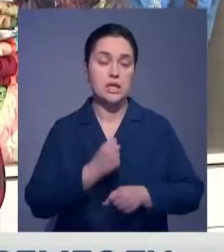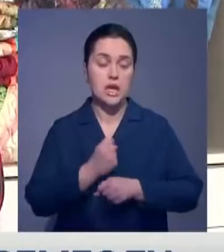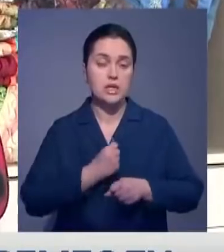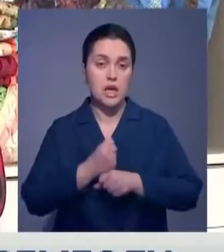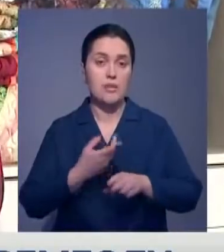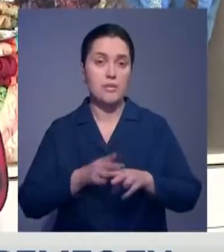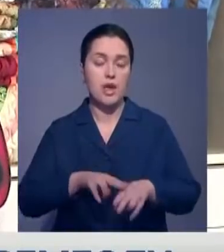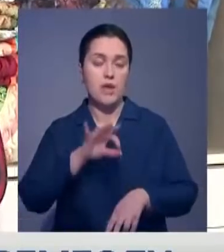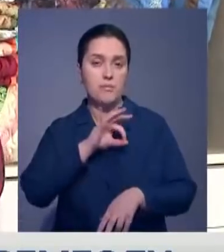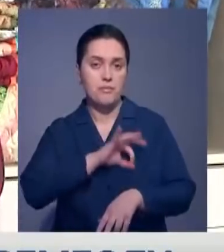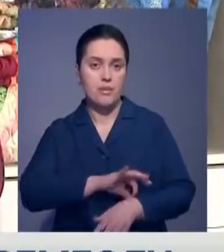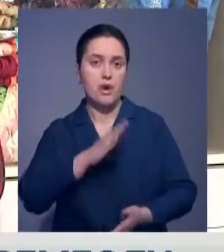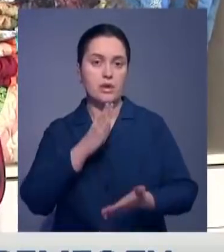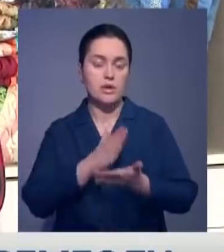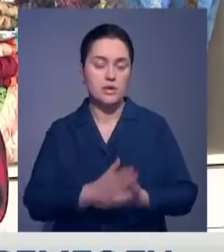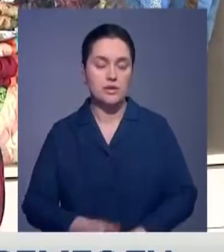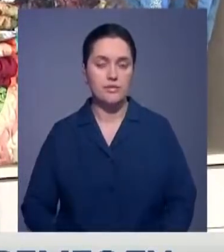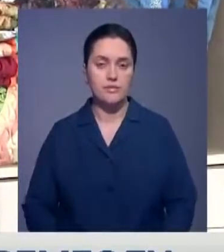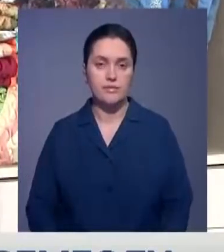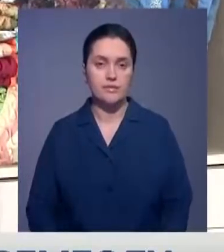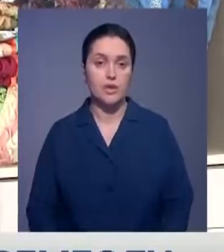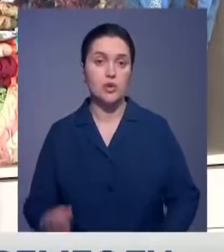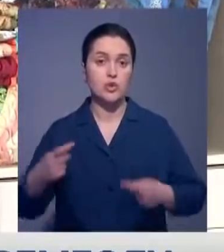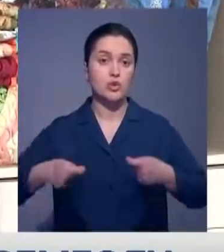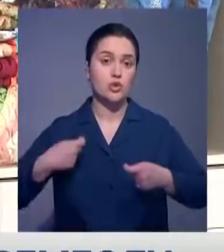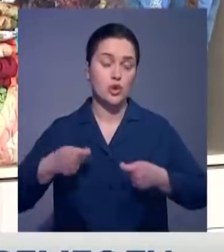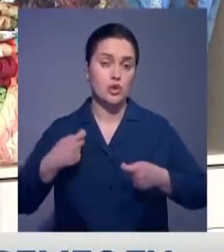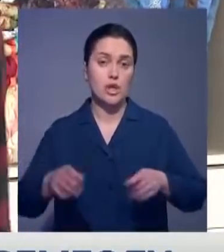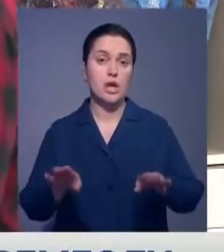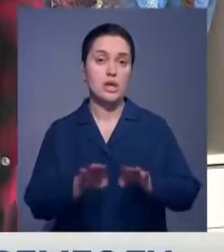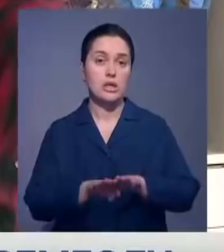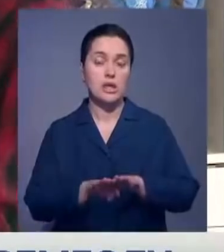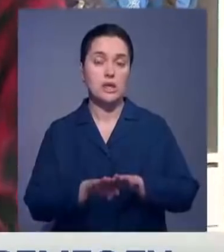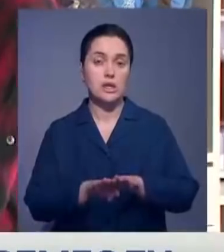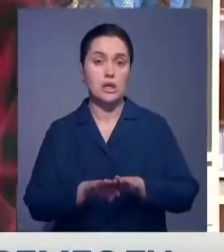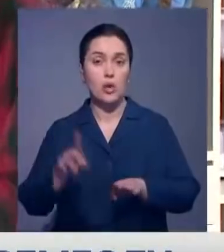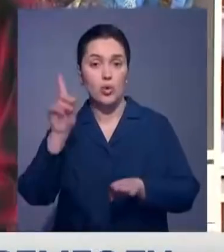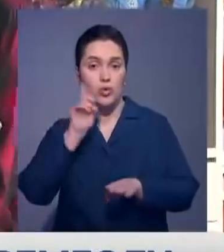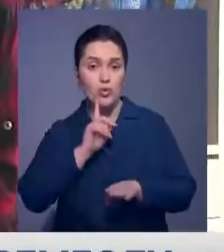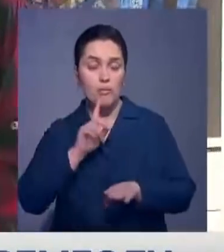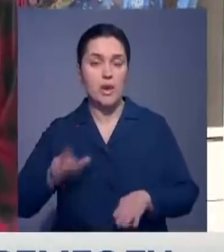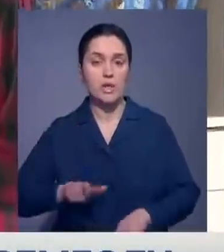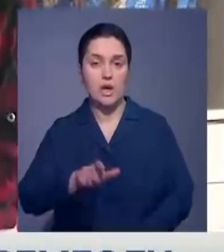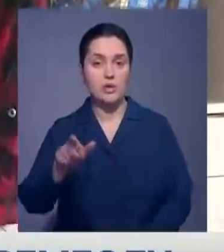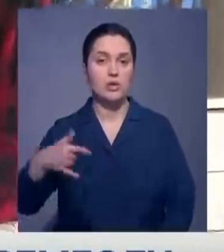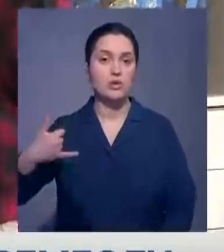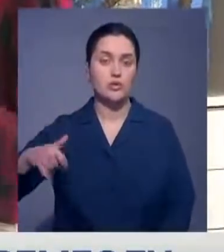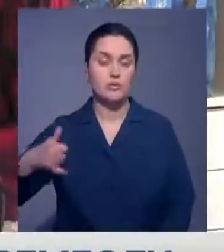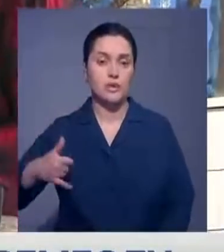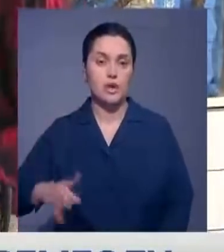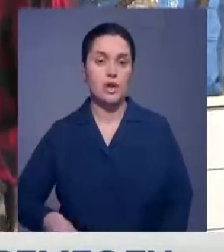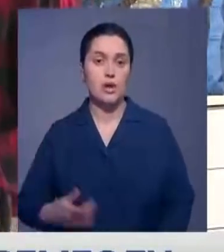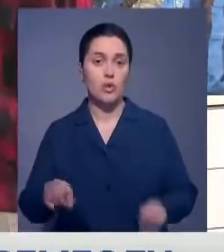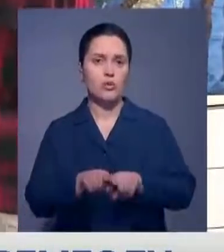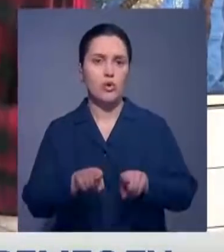чуточку красивее, но и вносят вклад в экологию. Еще шьют вот такие яркие, удобные дорожные сумки. Они